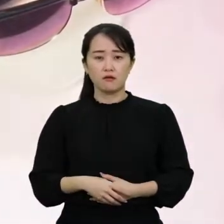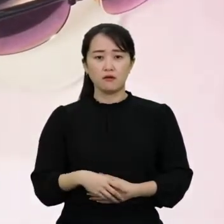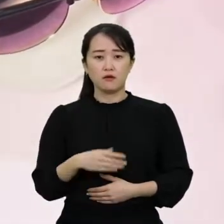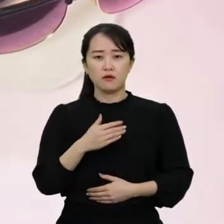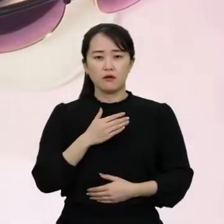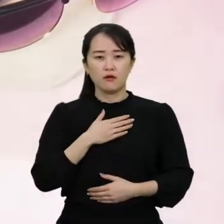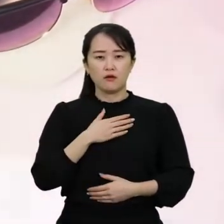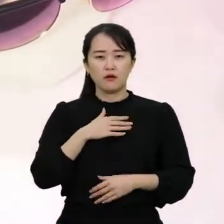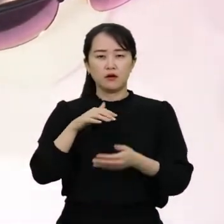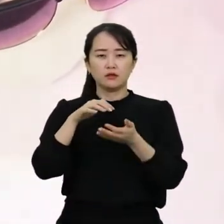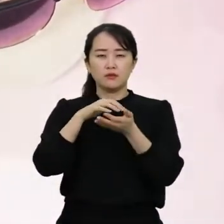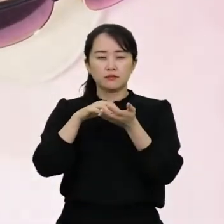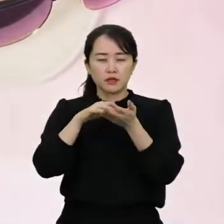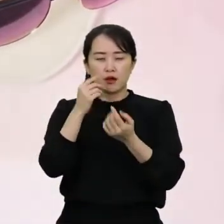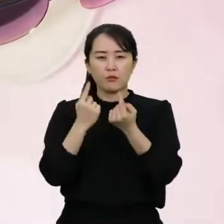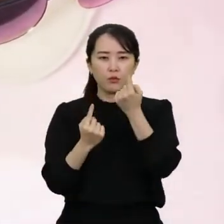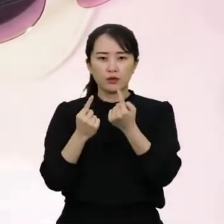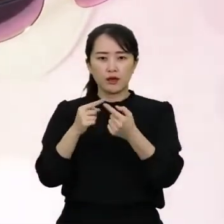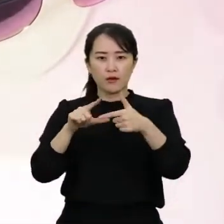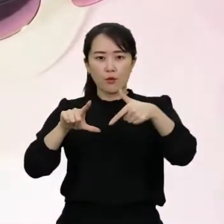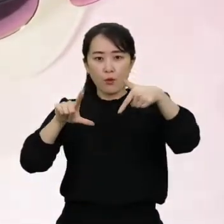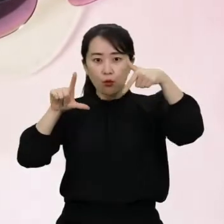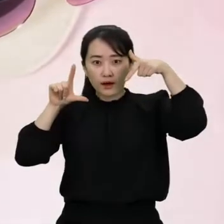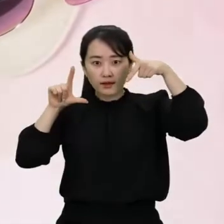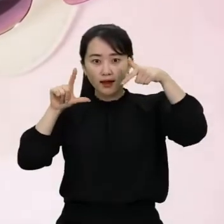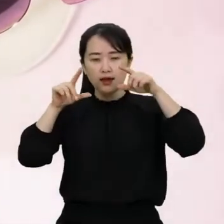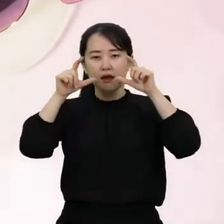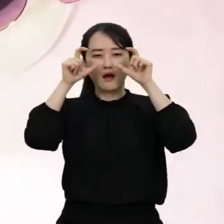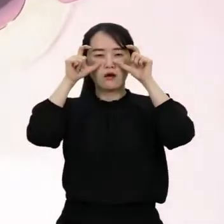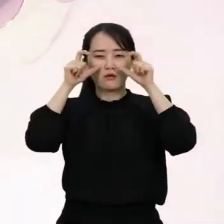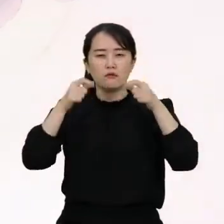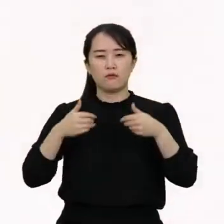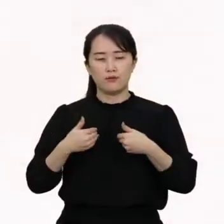전 점자보다는 확대경을 이용해 글씨를 읽는 게 훨씬 편해요.